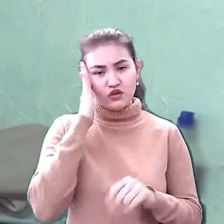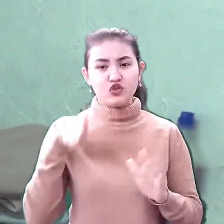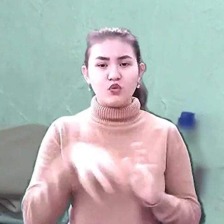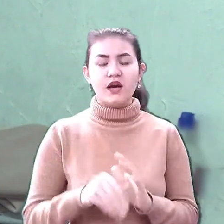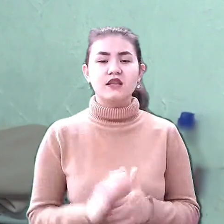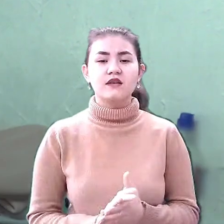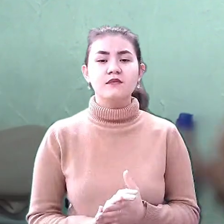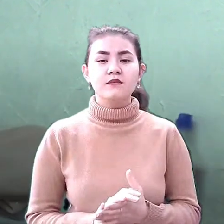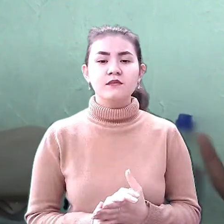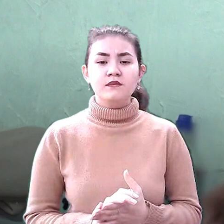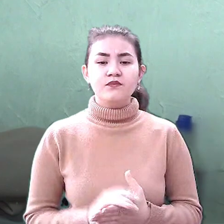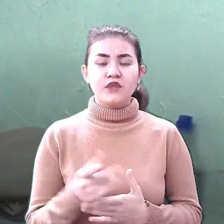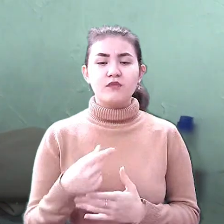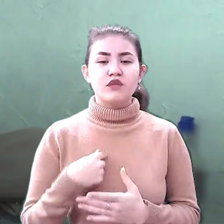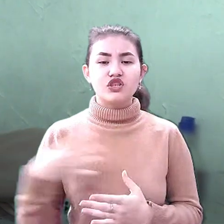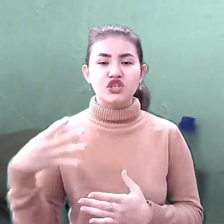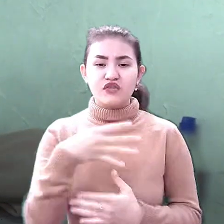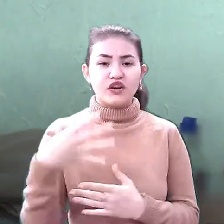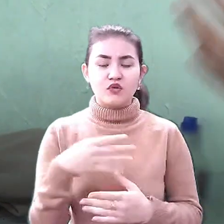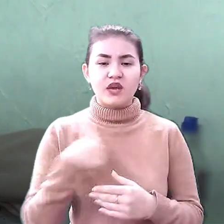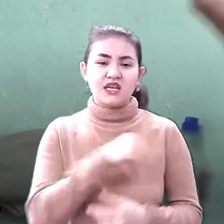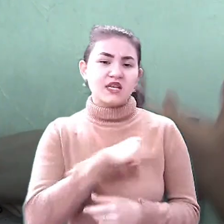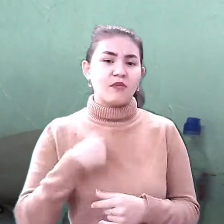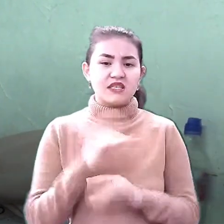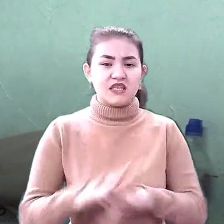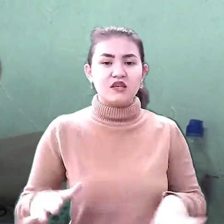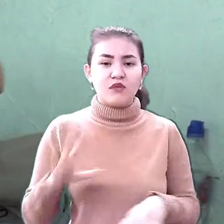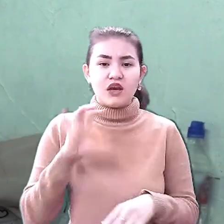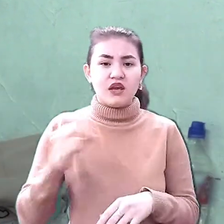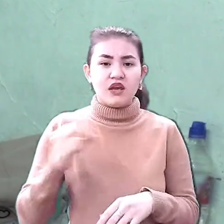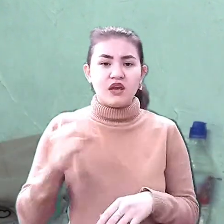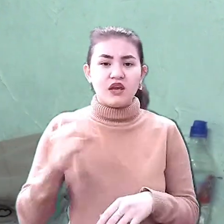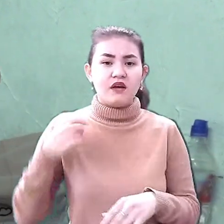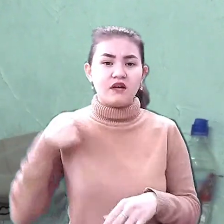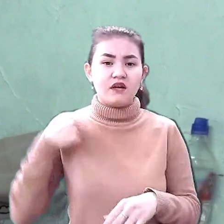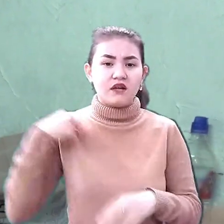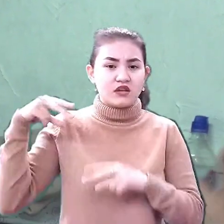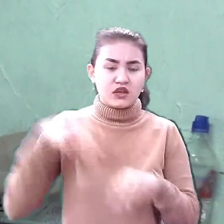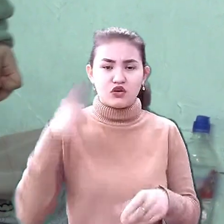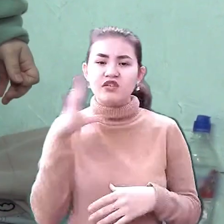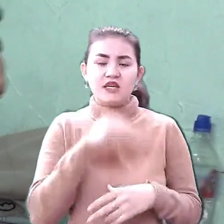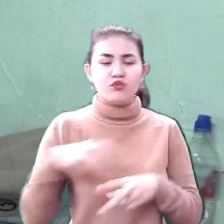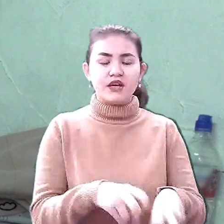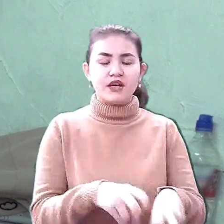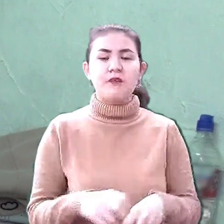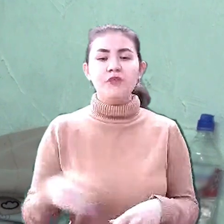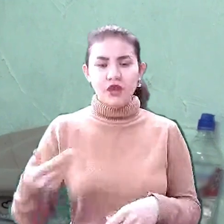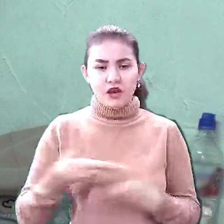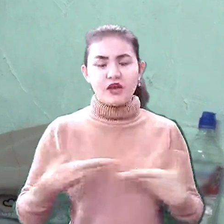живемо на тренадцятому поверсі, і я сама вдома з двома дітьми, і реально я розумію, що я не встигну добігти. Тому ми